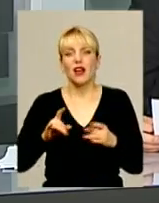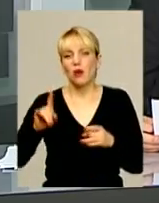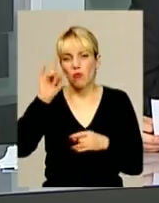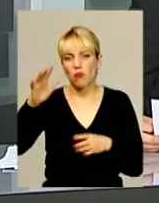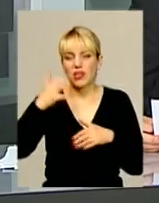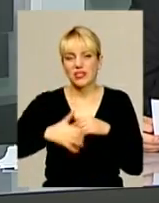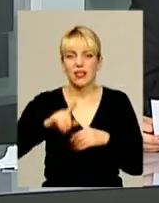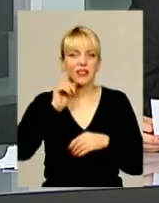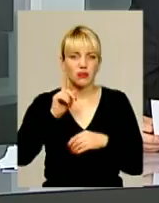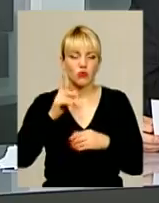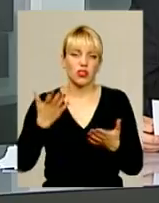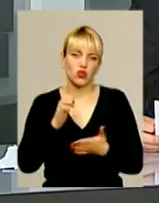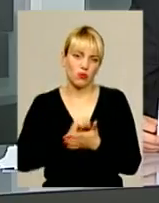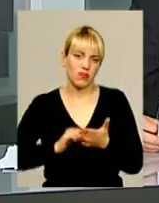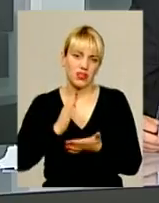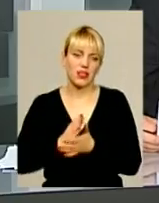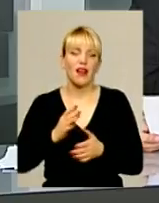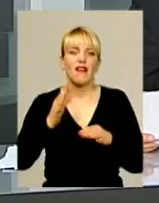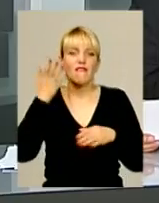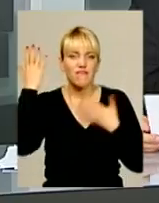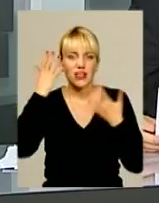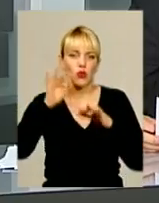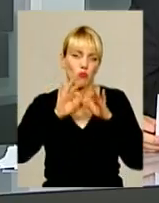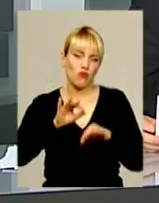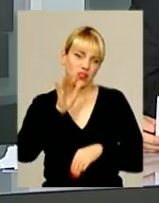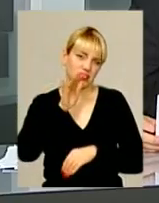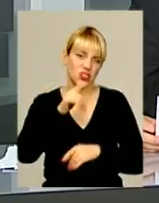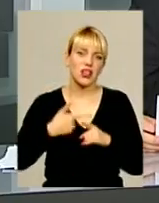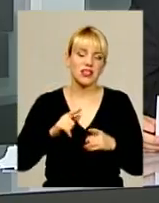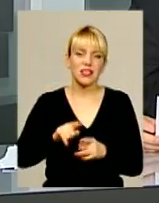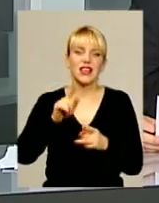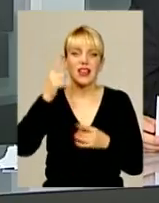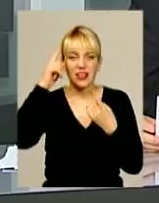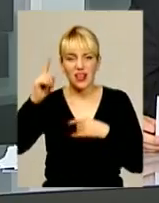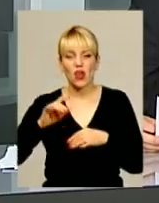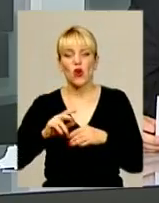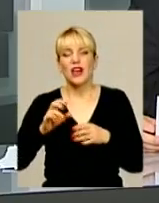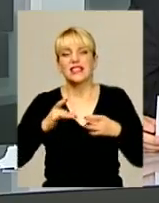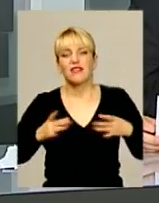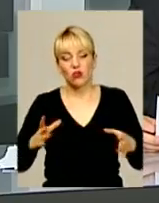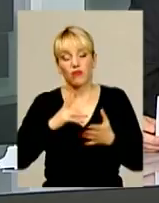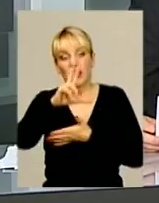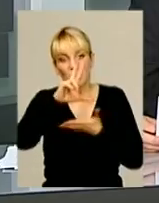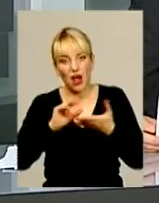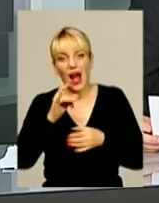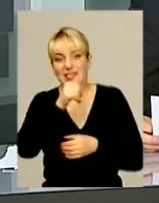якщо один привід весело провести час. Тож і виходить так, що ідею святкування ми перейняли, а ось про саму традицію знаємо